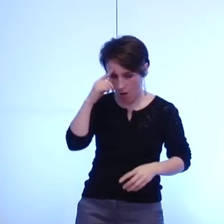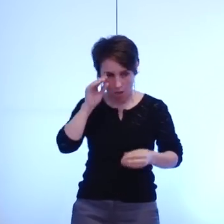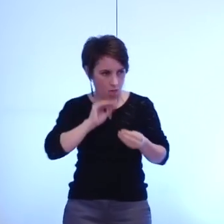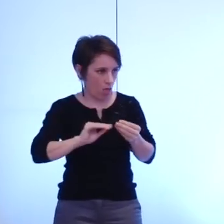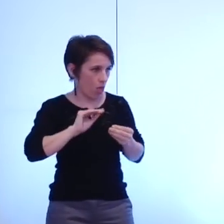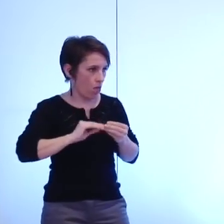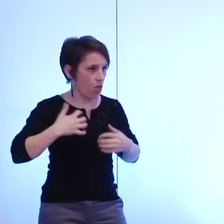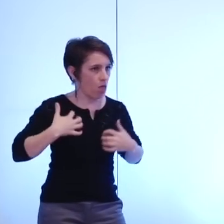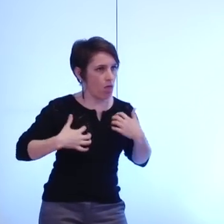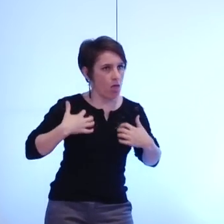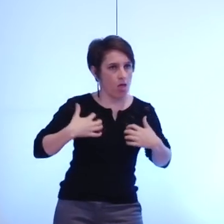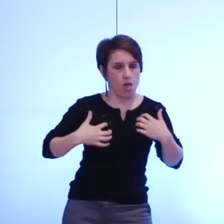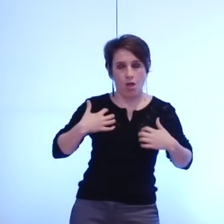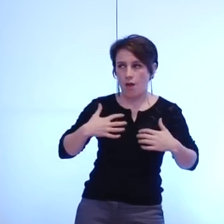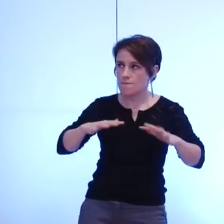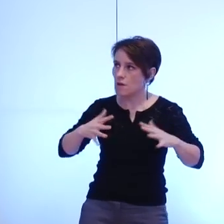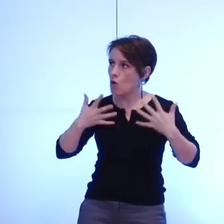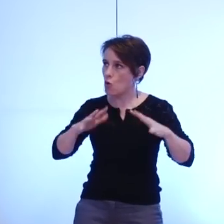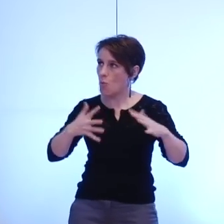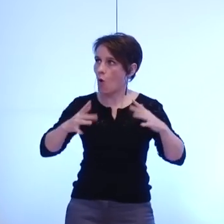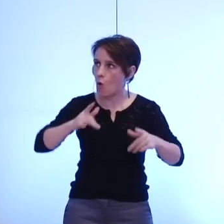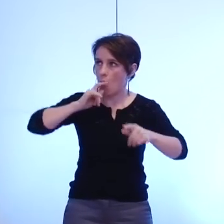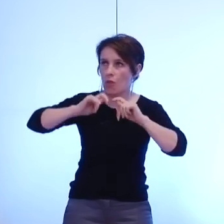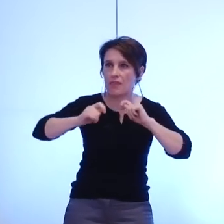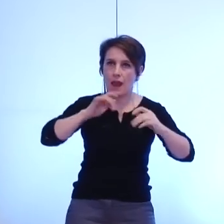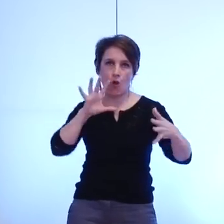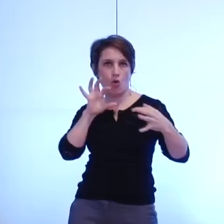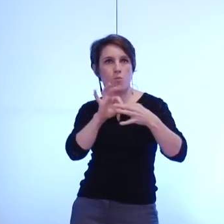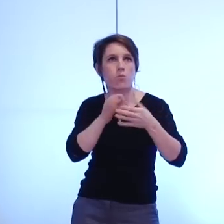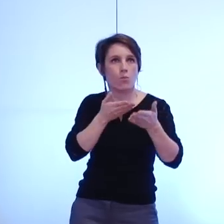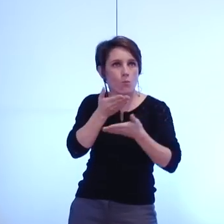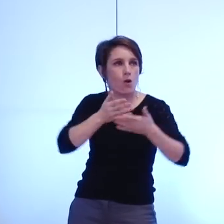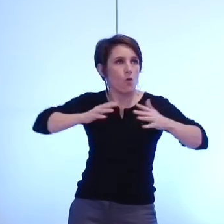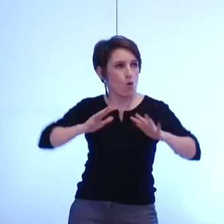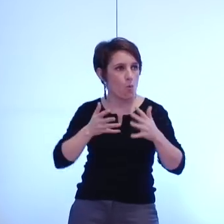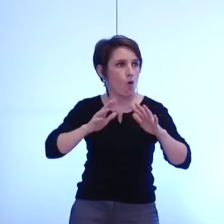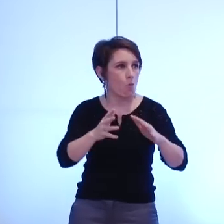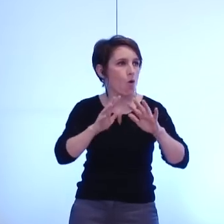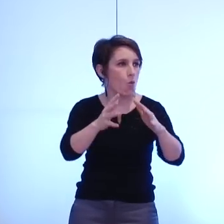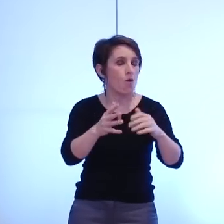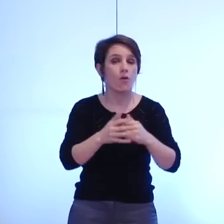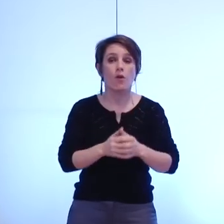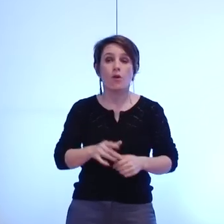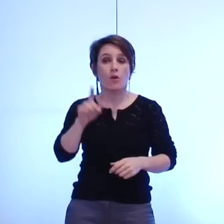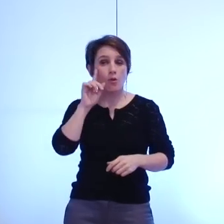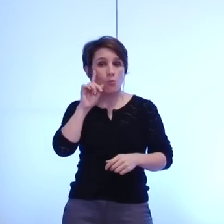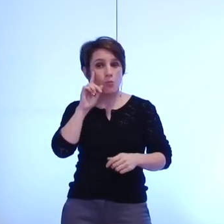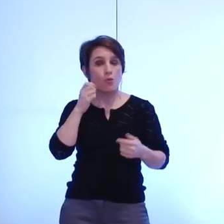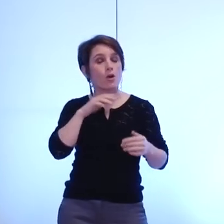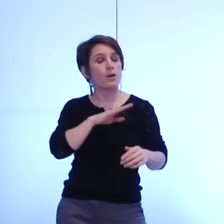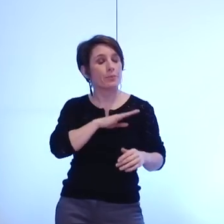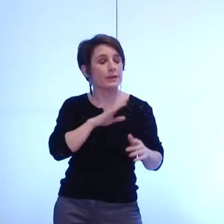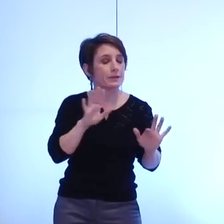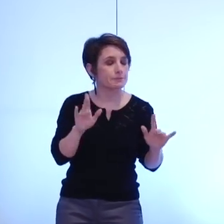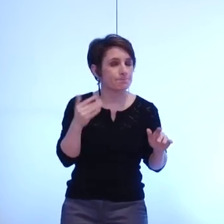se situer les clés du dialogue tant cette affaire d'amendement posée au